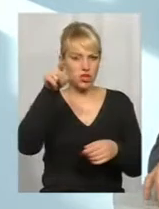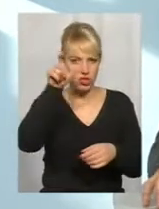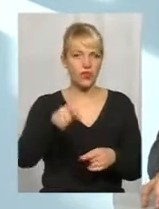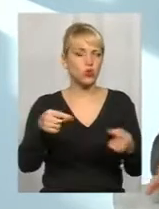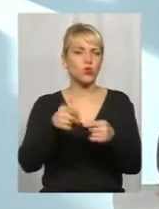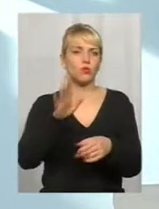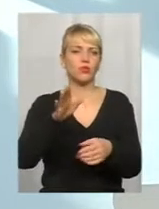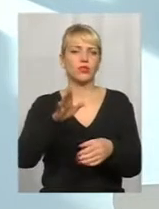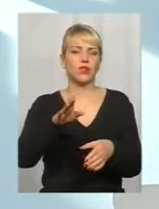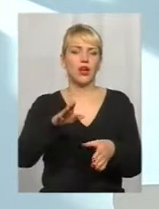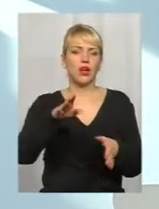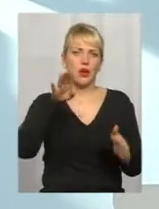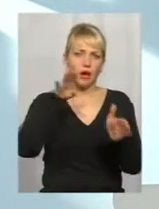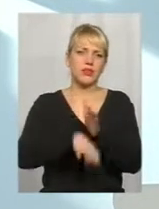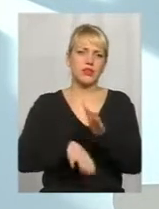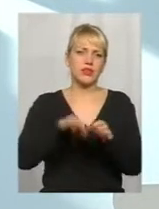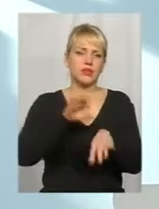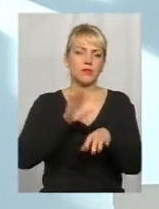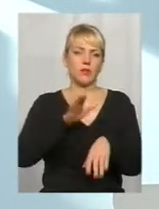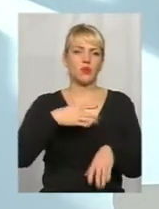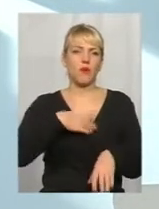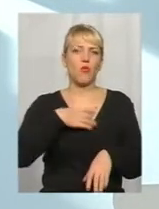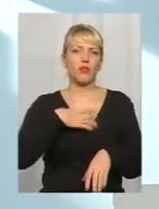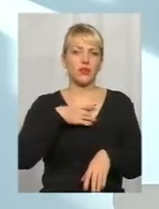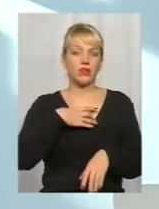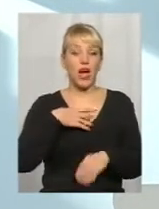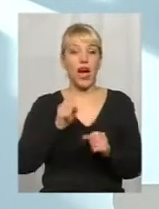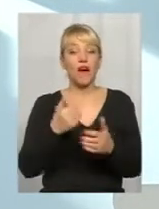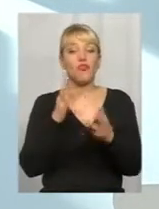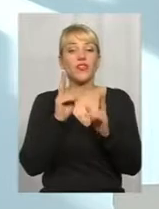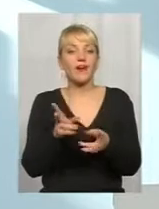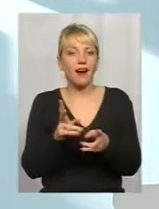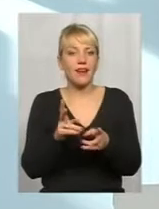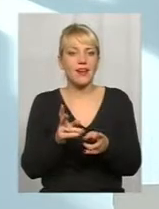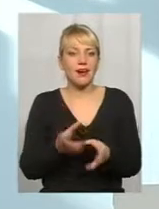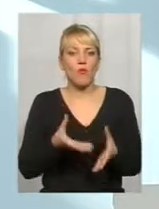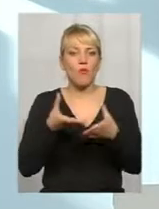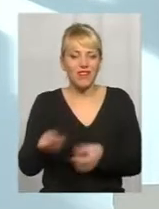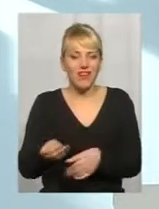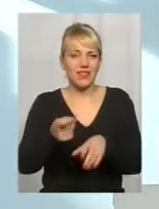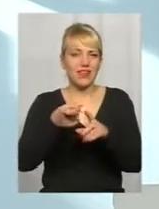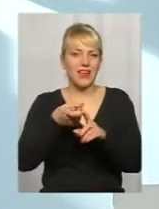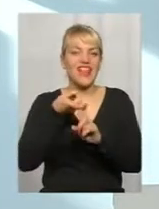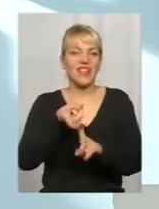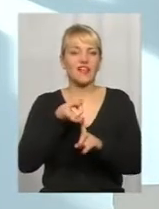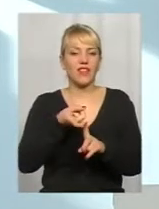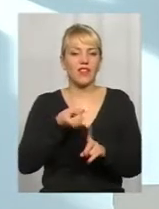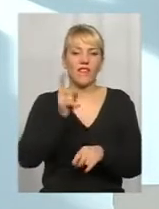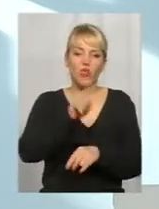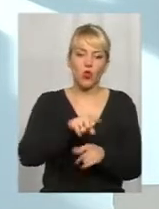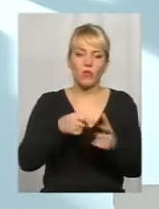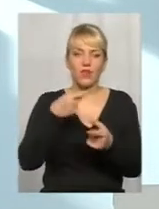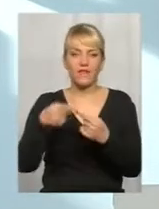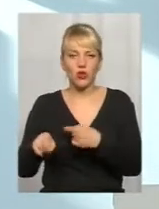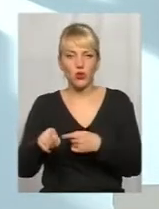обострение бронхита, потому что он у него тяжелый. А вот как пойдет инфекция в том или ином случае у каждого конкретного